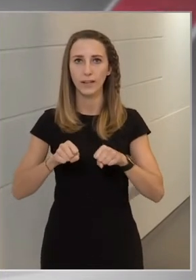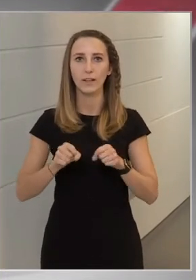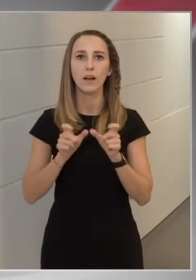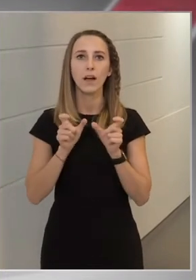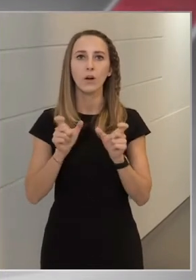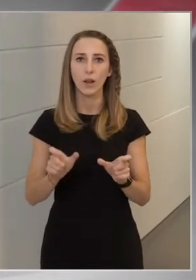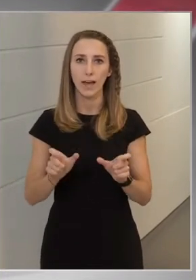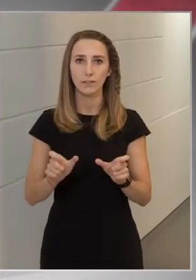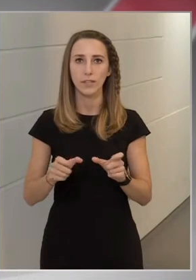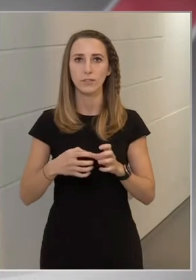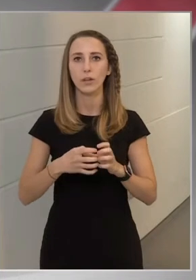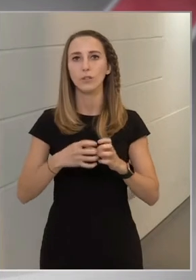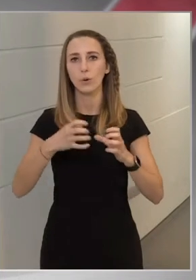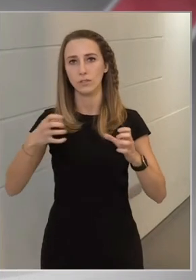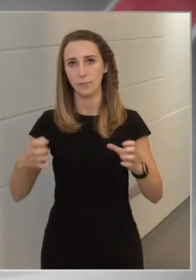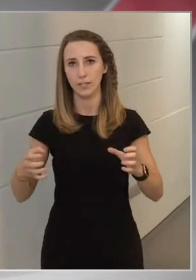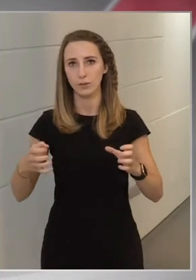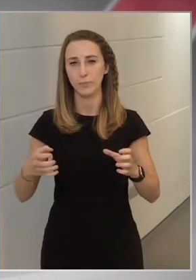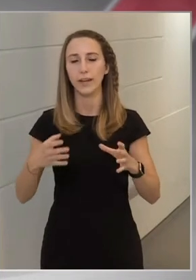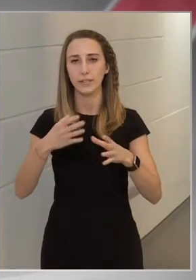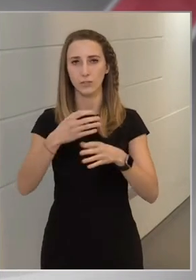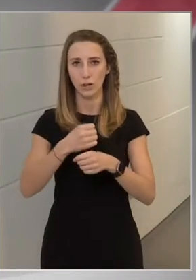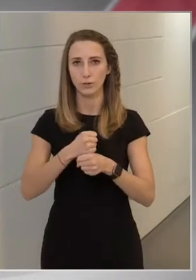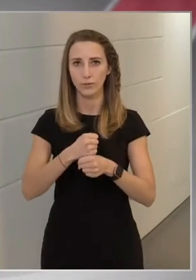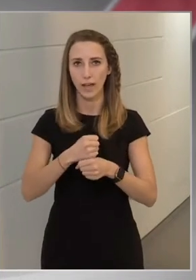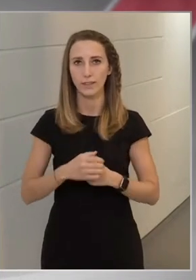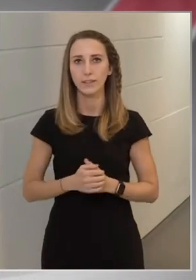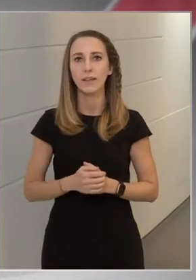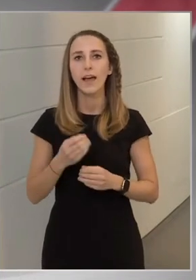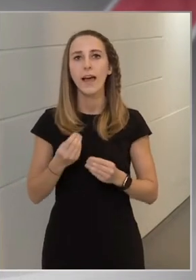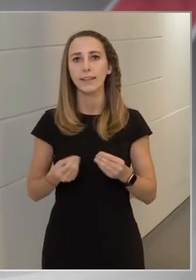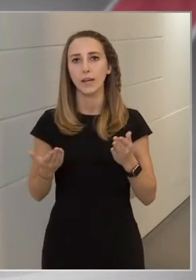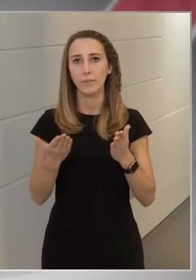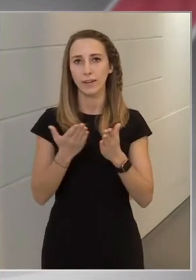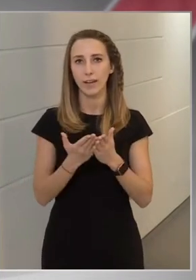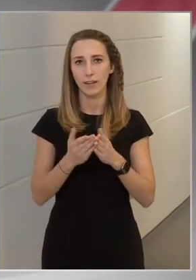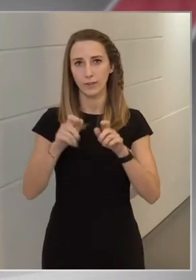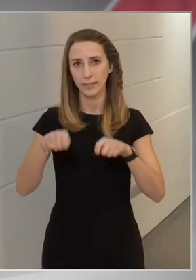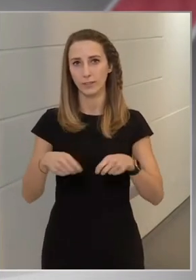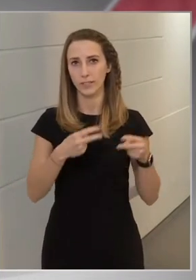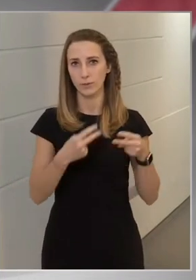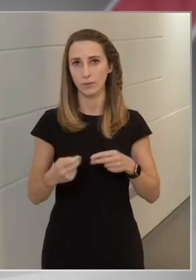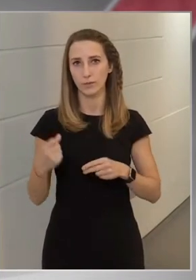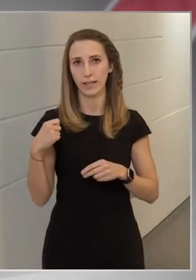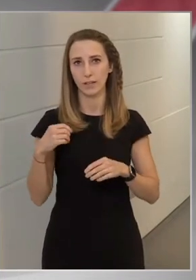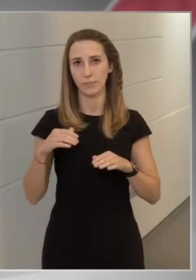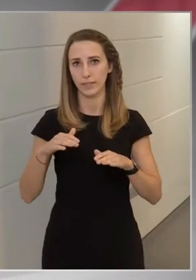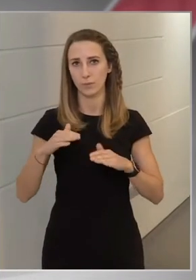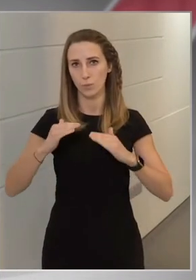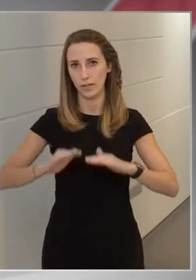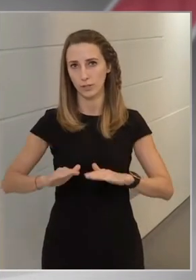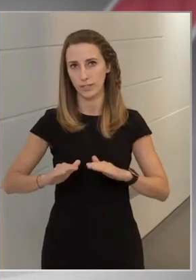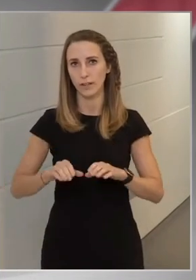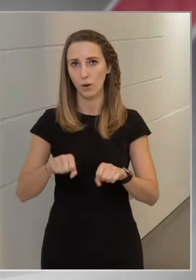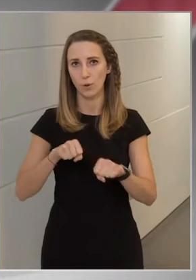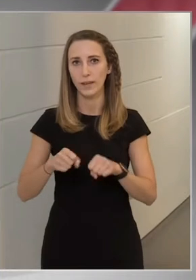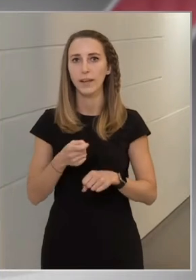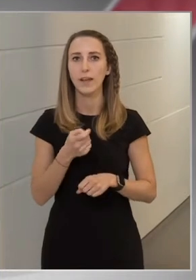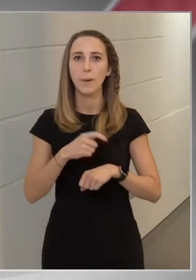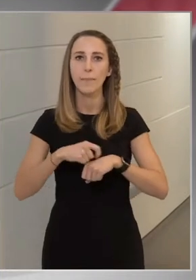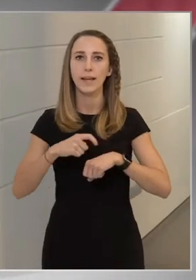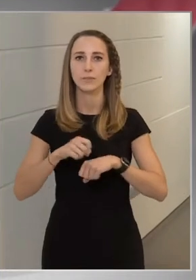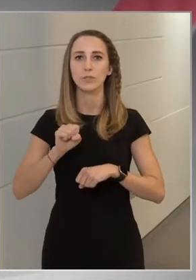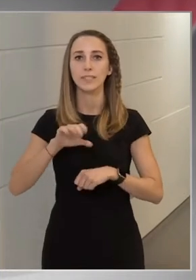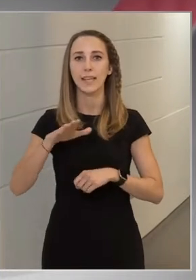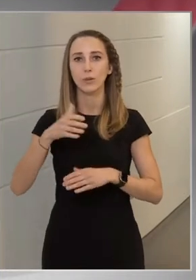korlátozásokat hosszabbítsuk meg és tartsuk fel. Ennek megfelelő döntést azott a tegnap ülésén a kormány, március 15